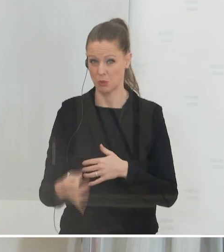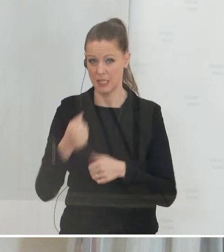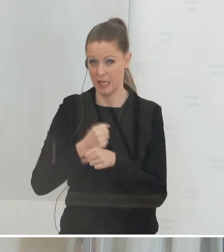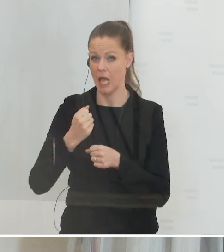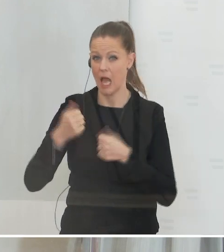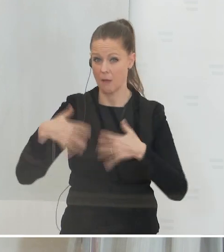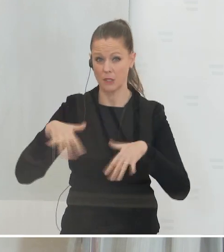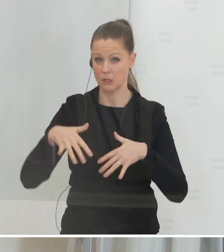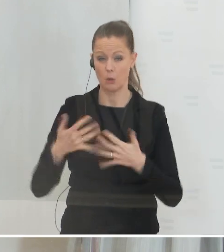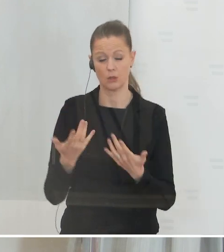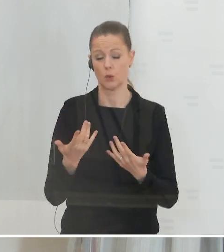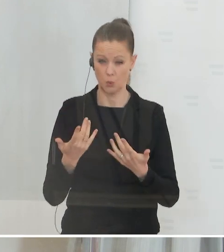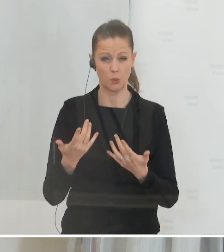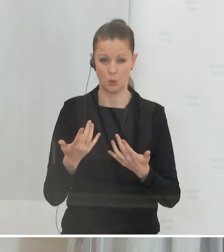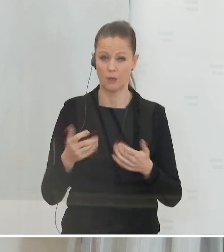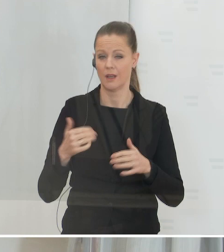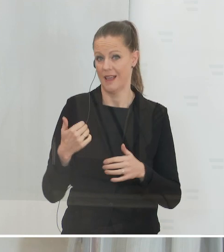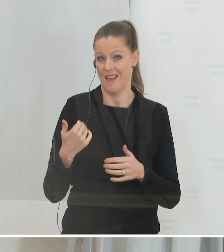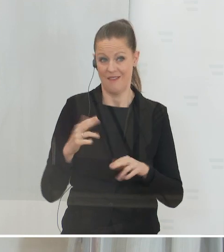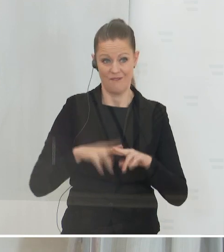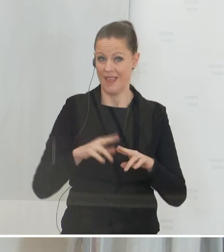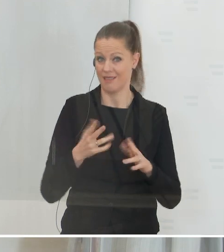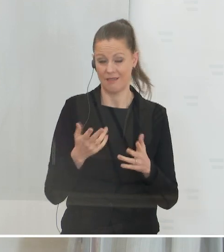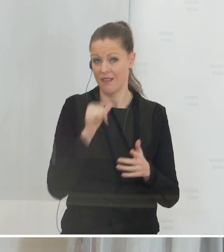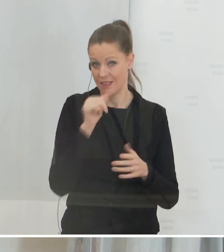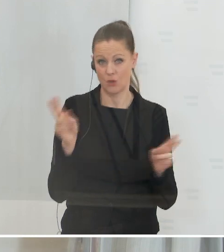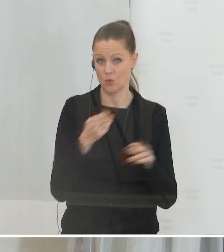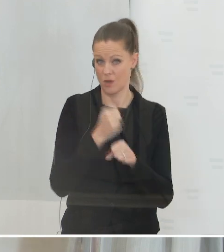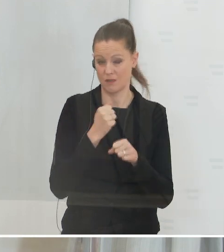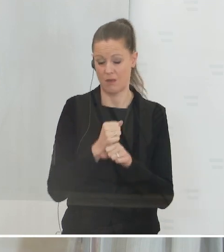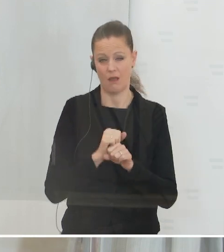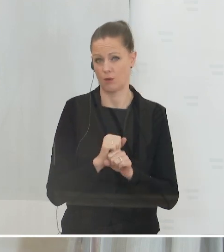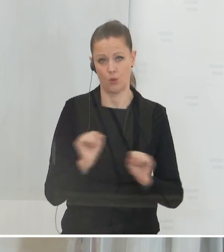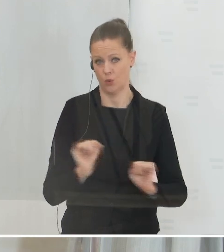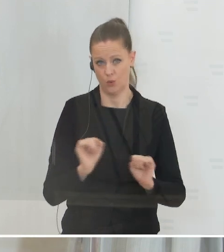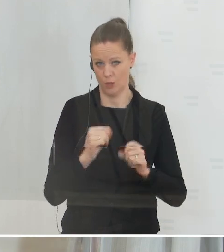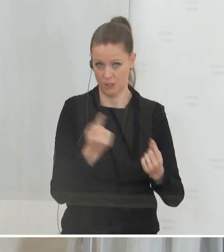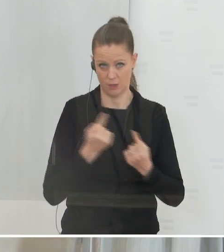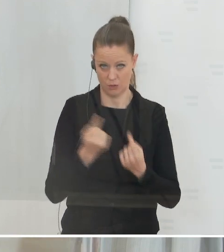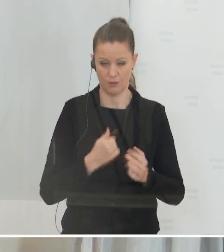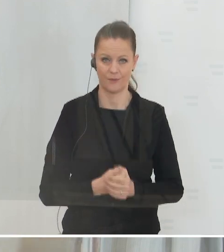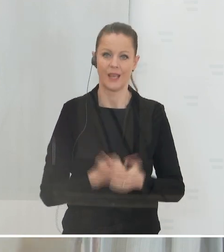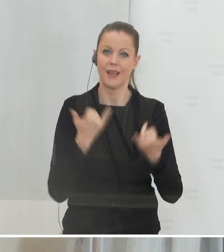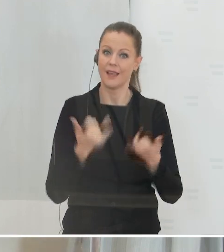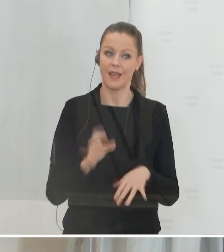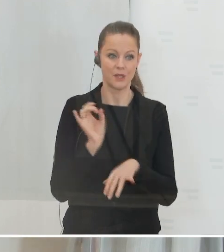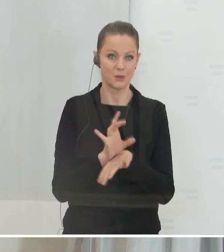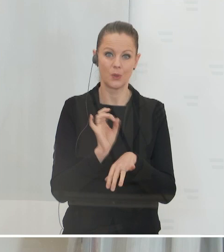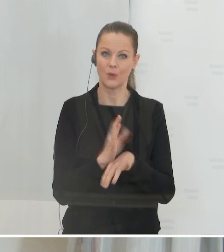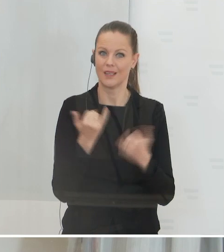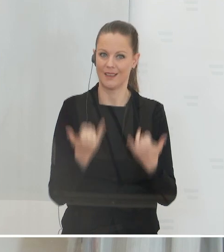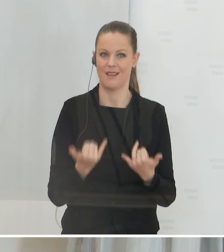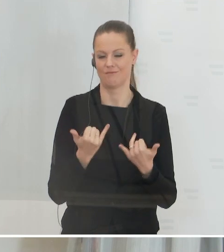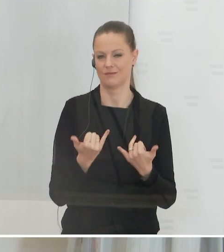Sicht ein Desaster gewesen, aus meiner Sicht. Seit Sommer 2021 gibt es glücklicherweise wieder am Arbeitsmarkt bessere